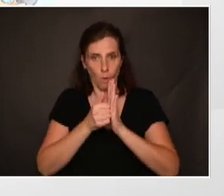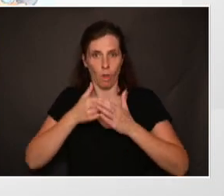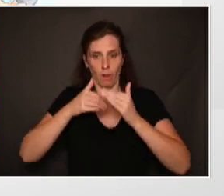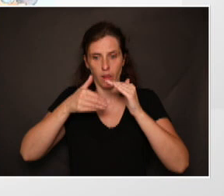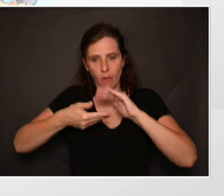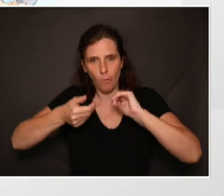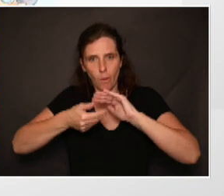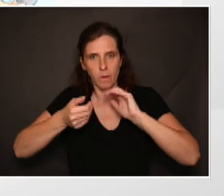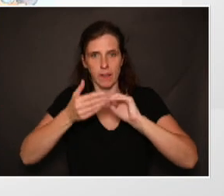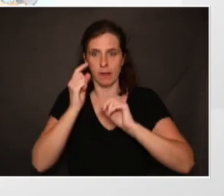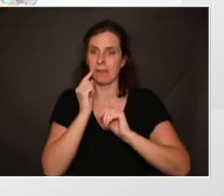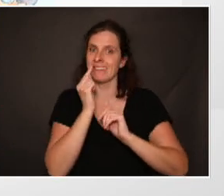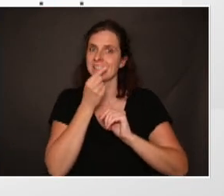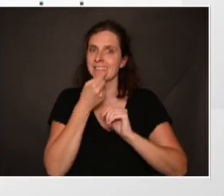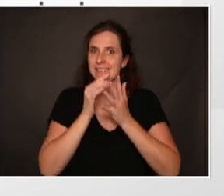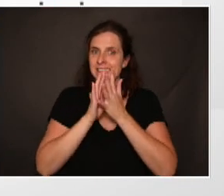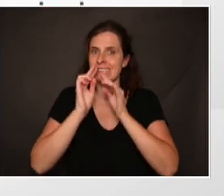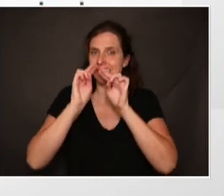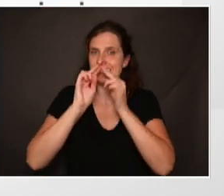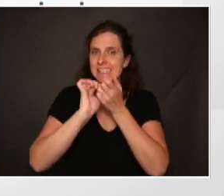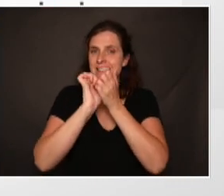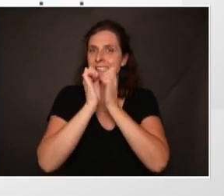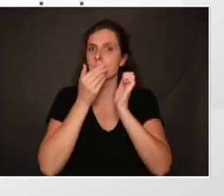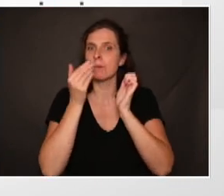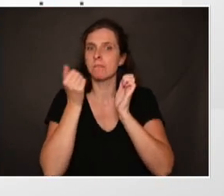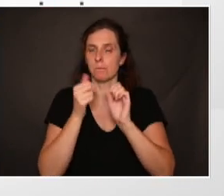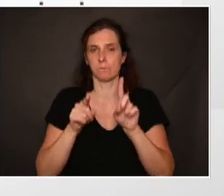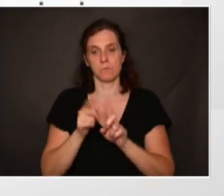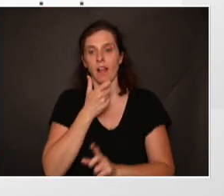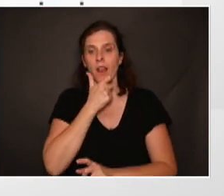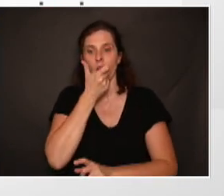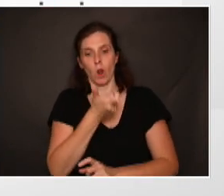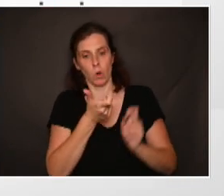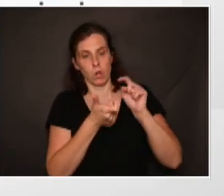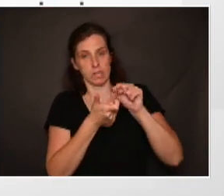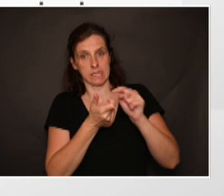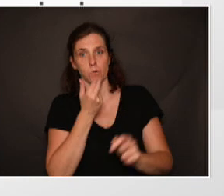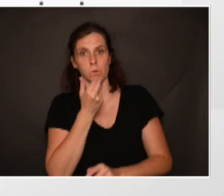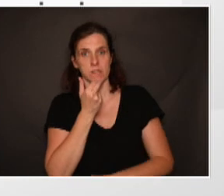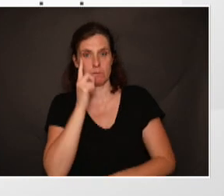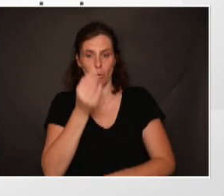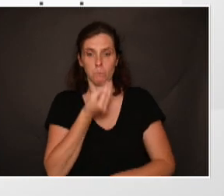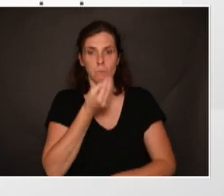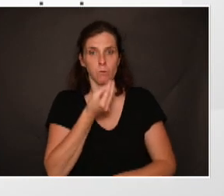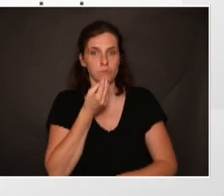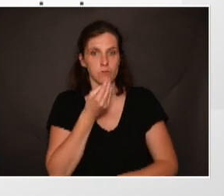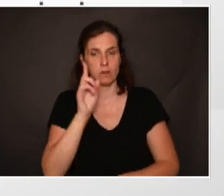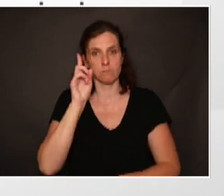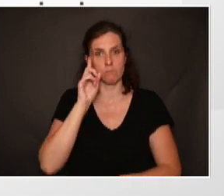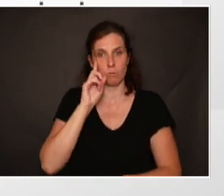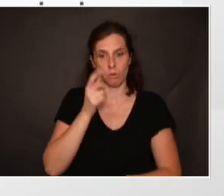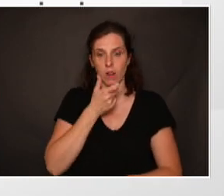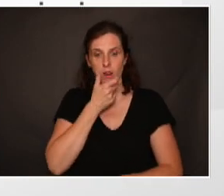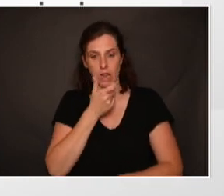reminéraliser l'émail. Enfin, la langue est un organe très utile pour manger puisqu'il